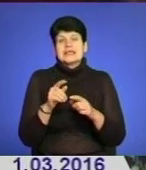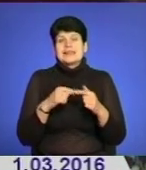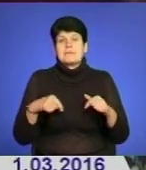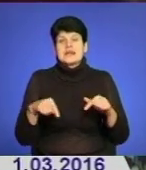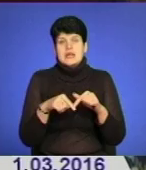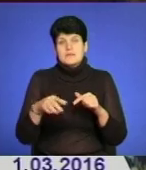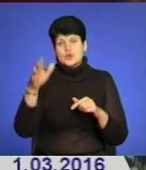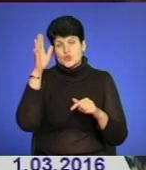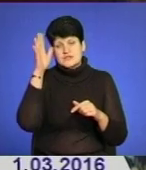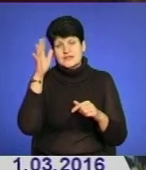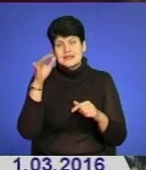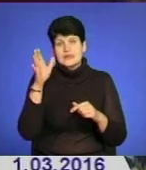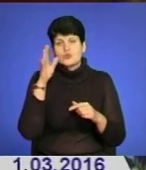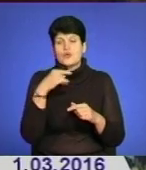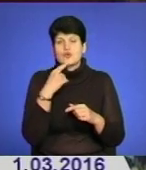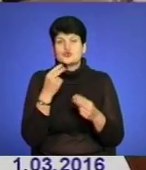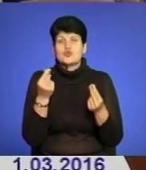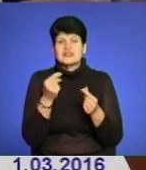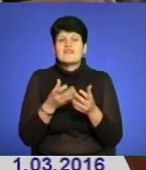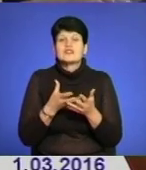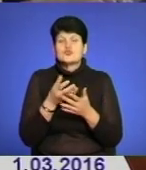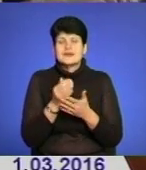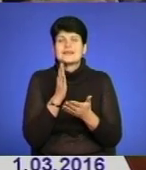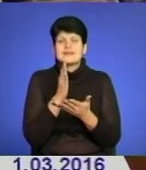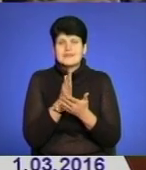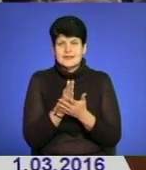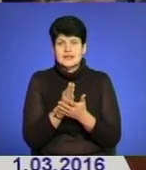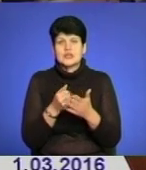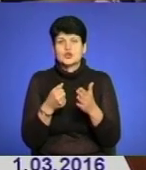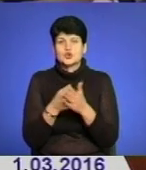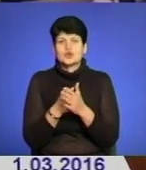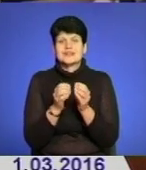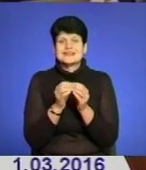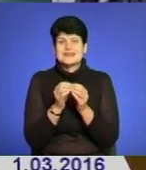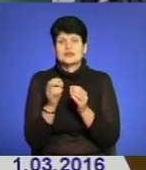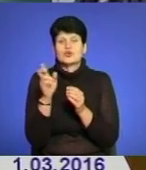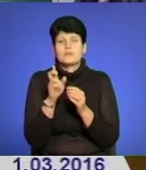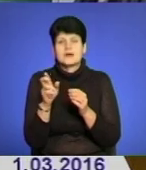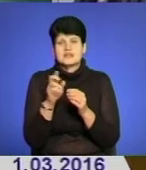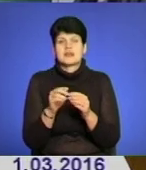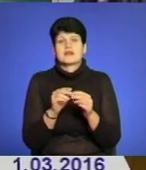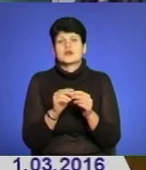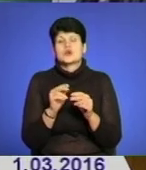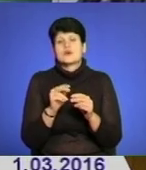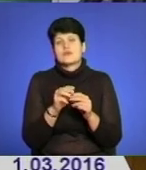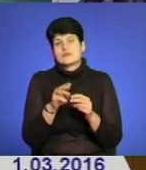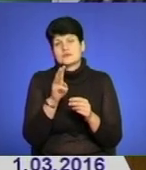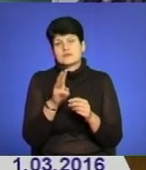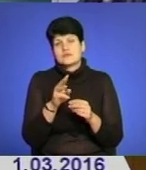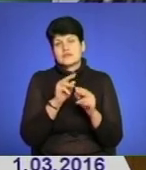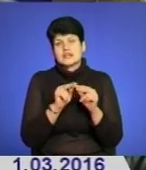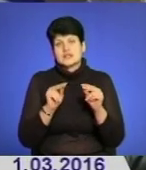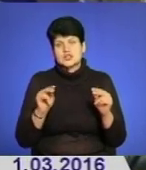переконані, що гроші на фінансування є. І щонайменше до 10 березня студенти та викладачі отримують кошти за